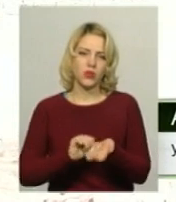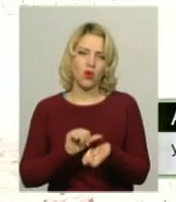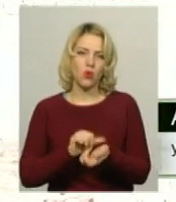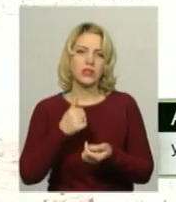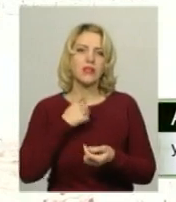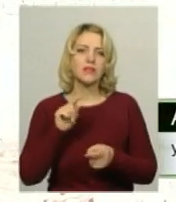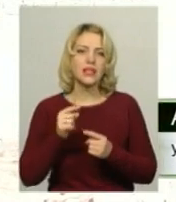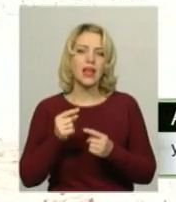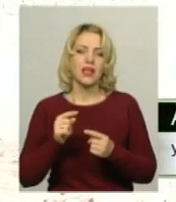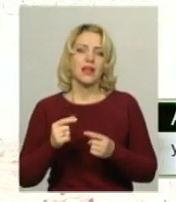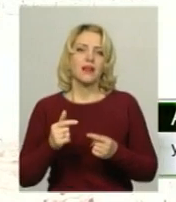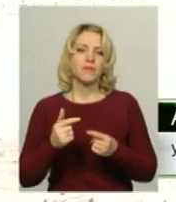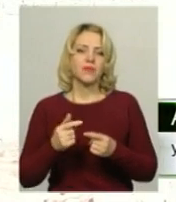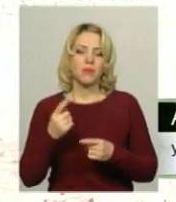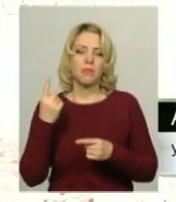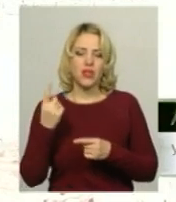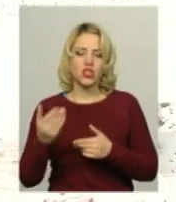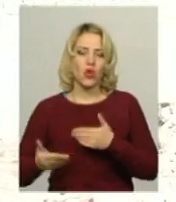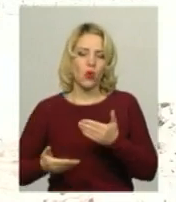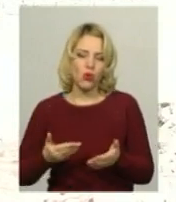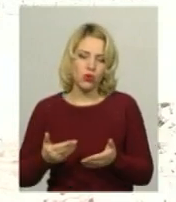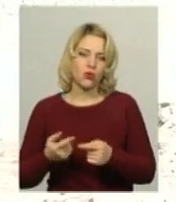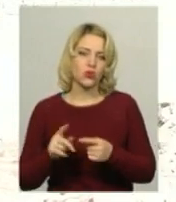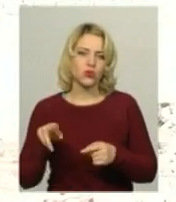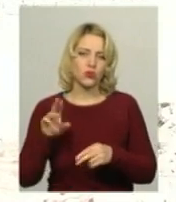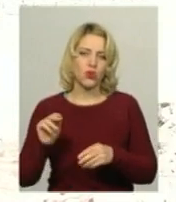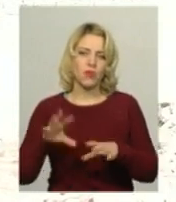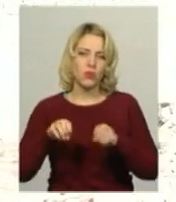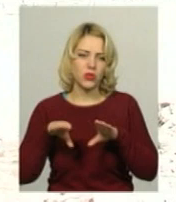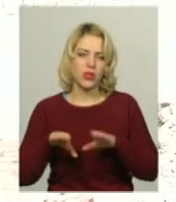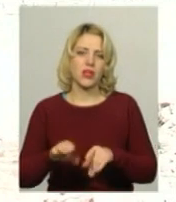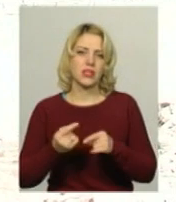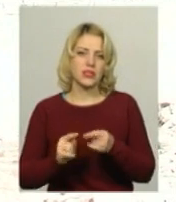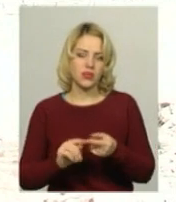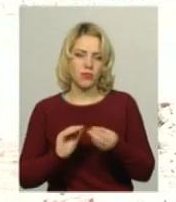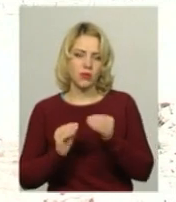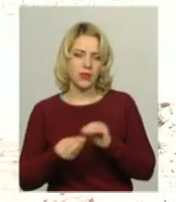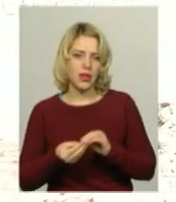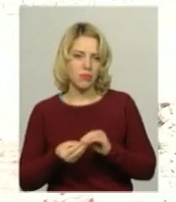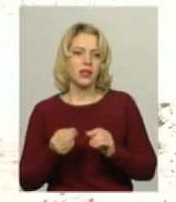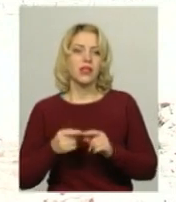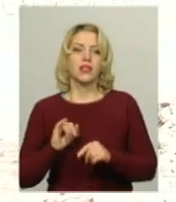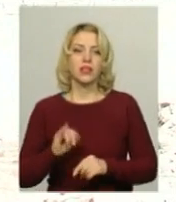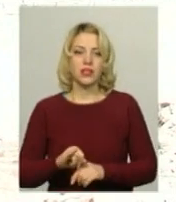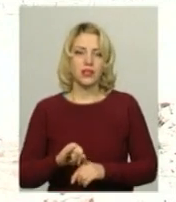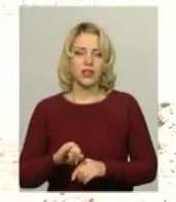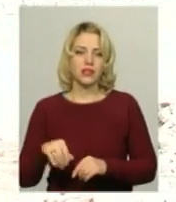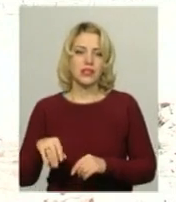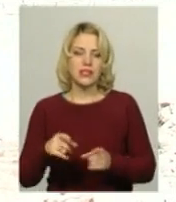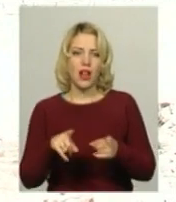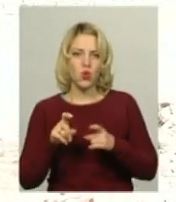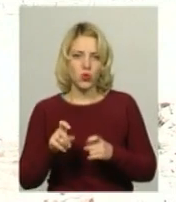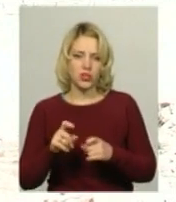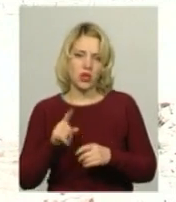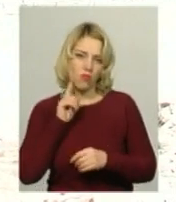мене, це перші кроки до подолання такої проблеми, дуже поширеної зараз, і залучення